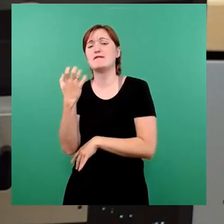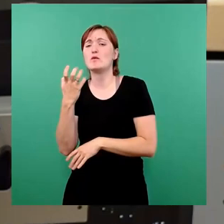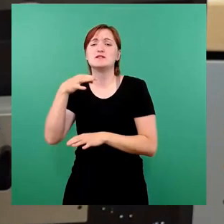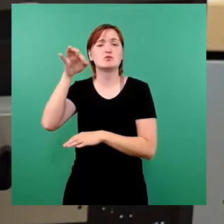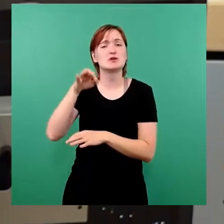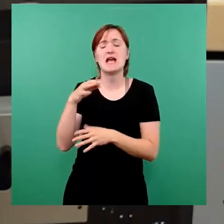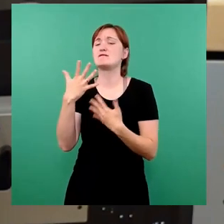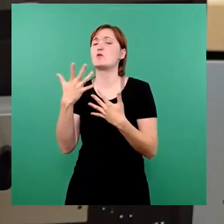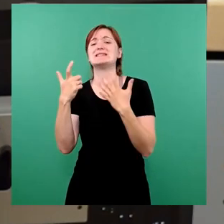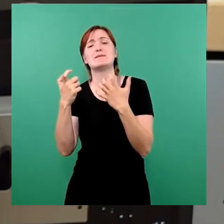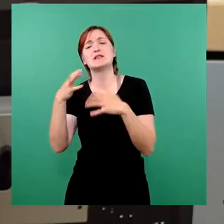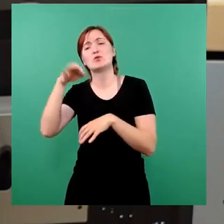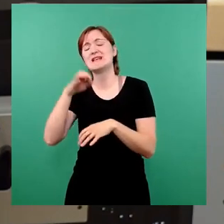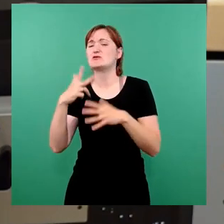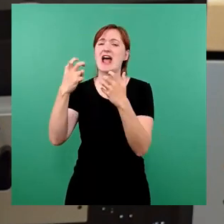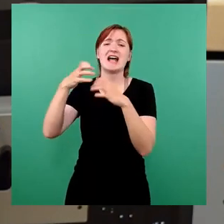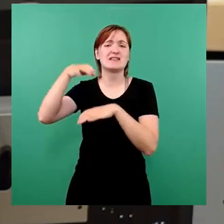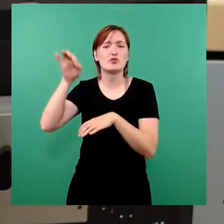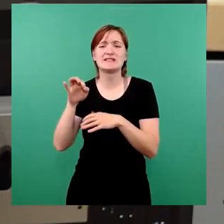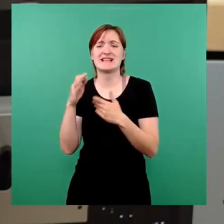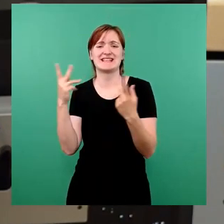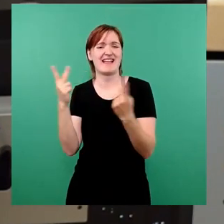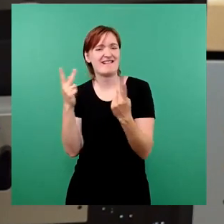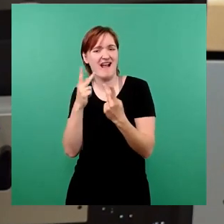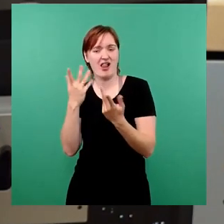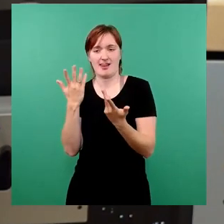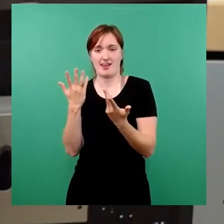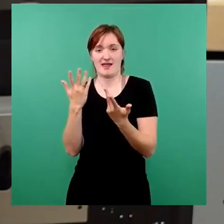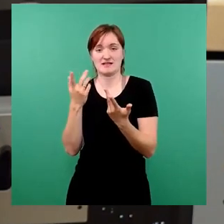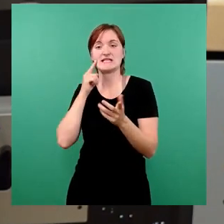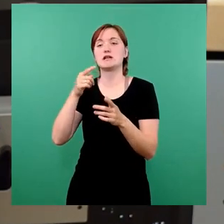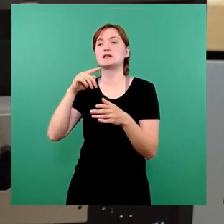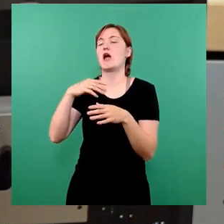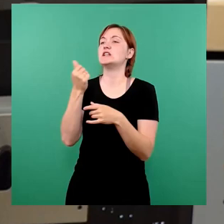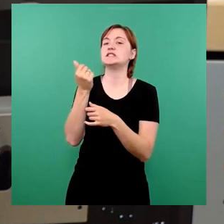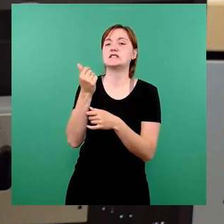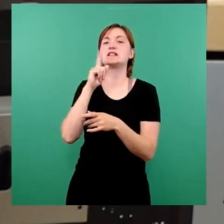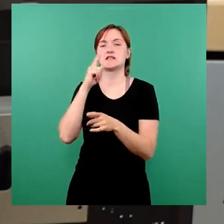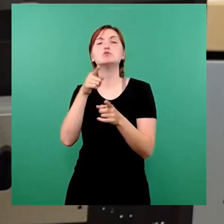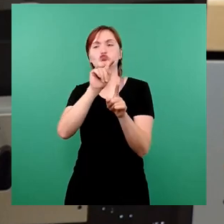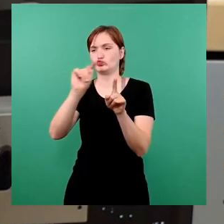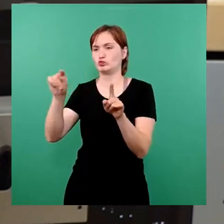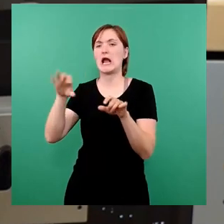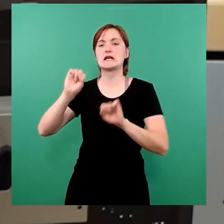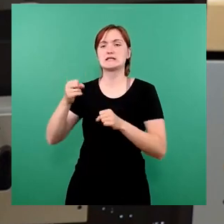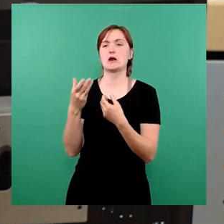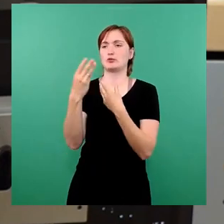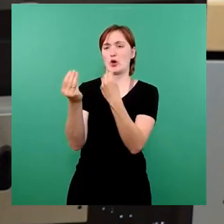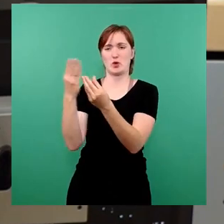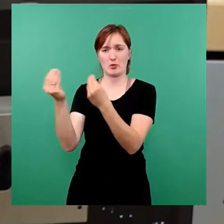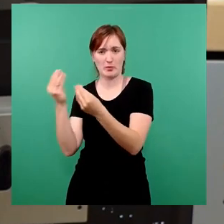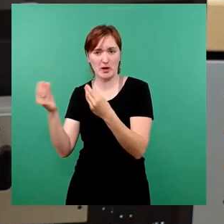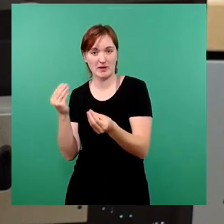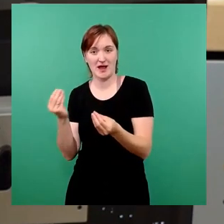75 Prozent oder 80 Prozent Stadtbezirksmittel, wird munter Geld in Aussicht gestellt, weil es erst einmal nicht im eigenen